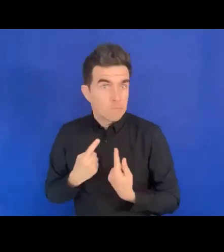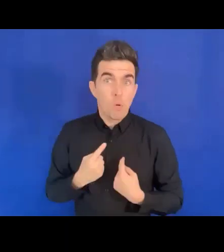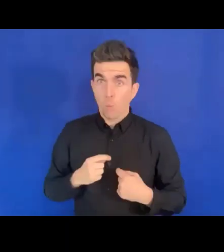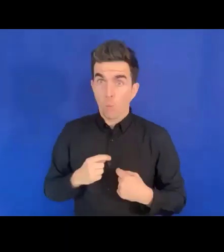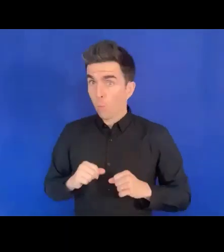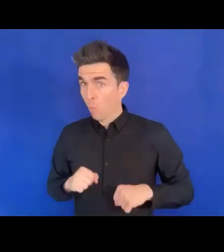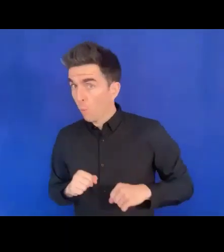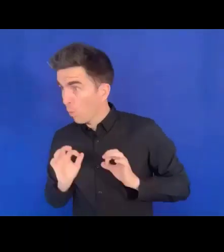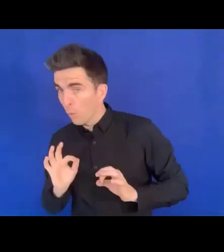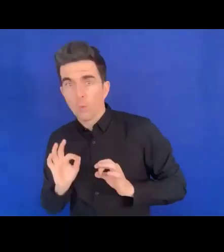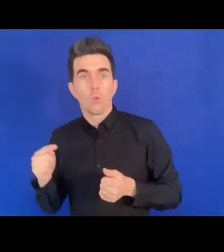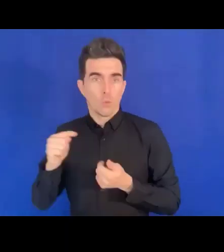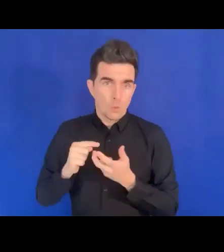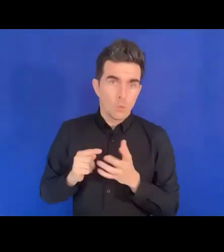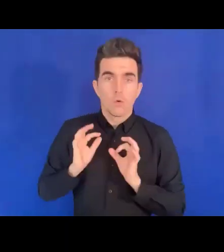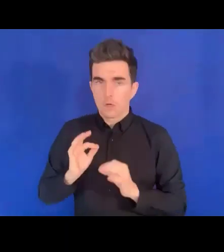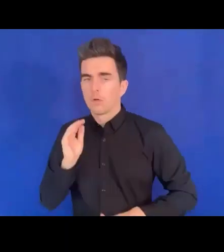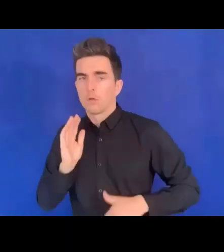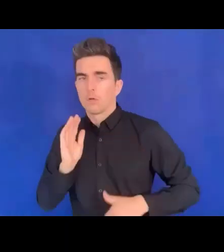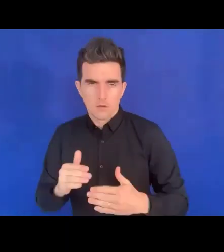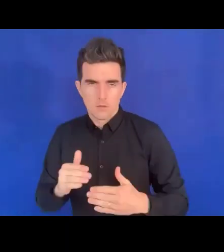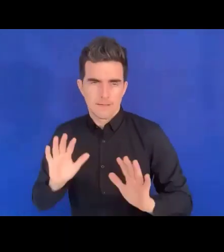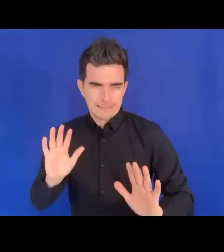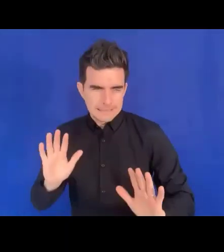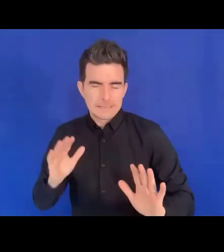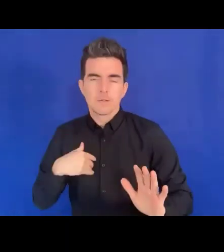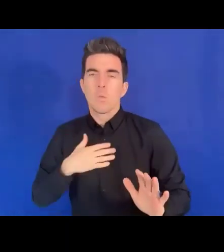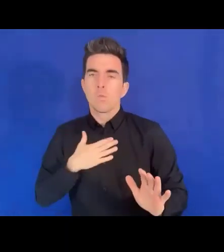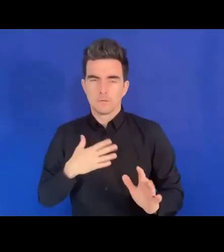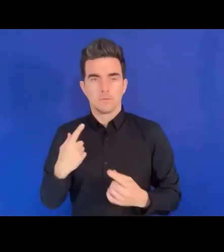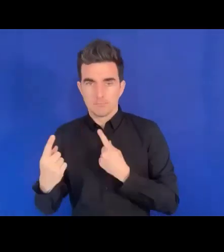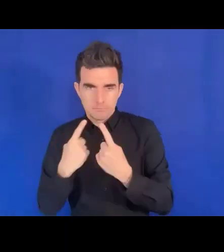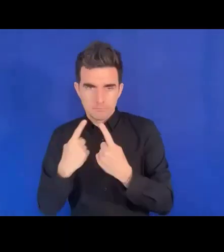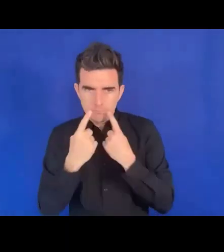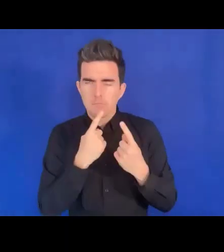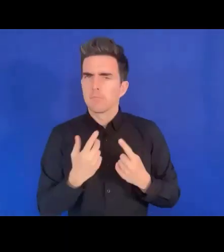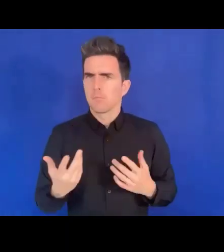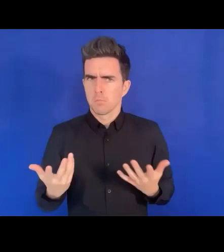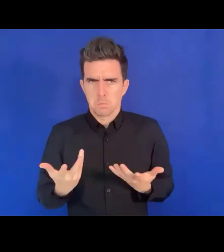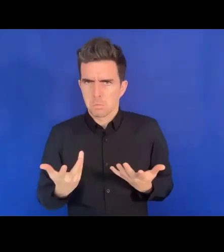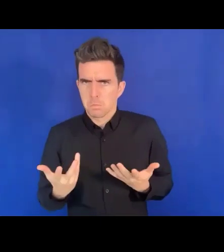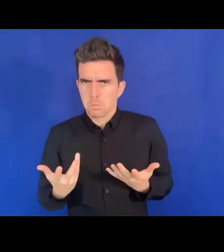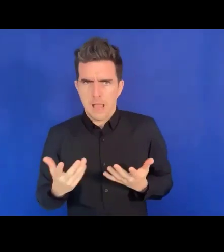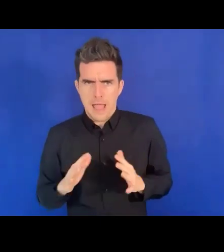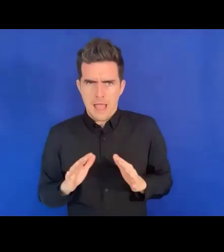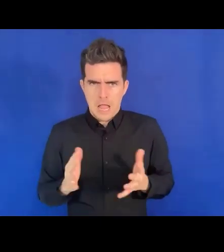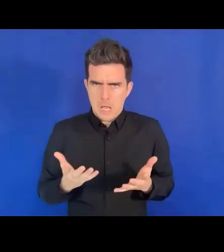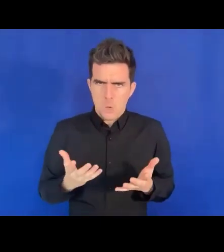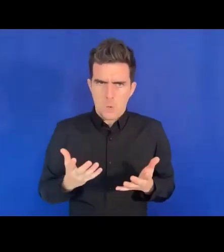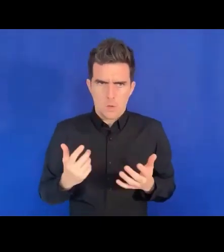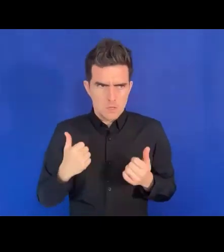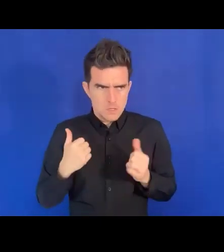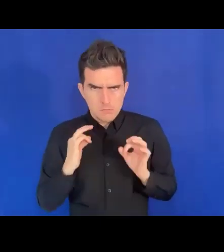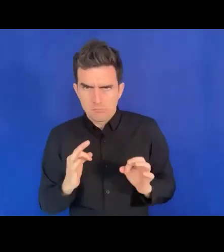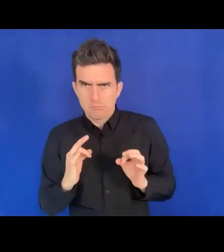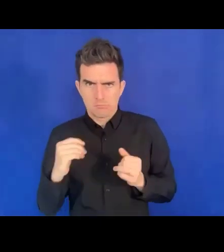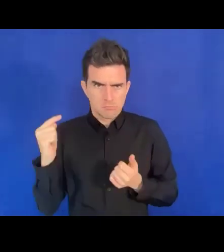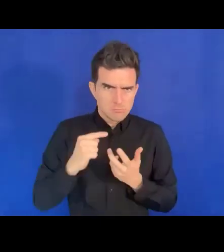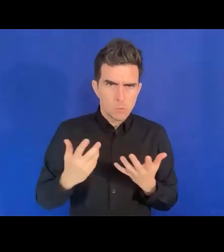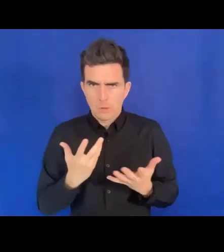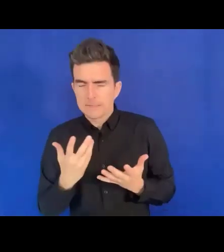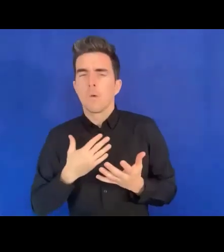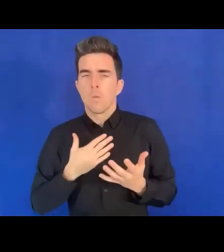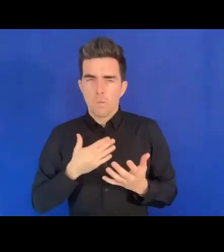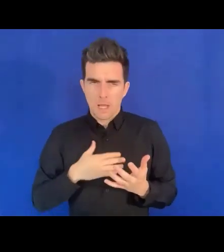est-ce que ces choses devraient être faites, c'est-à-dire de la méthode en termes pratiques parce que nous pouvons avoir beaucoup de